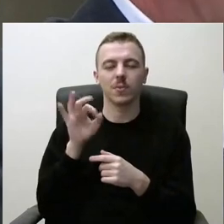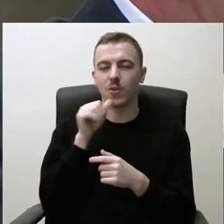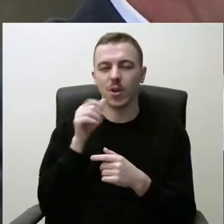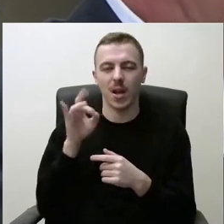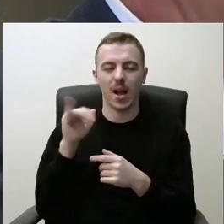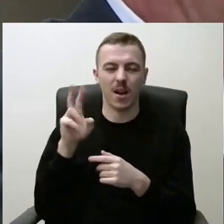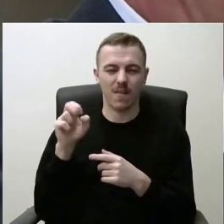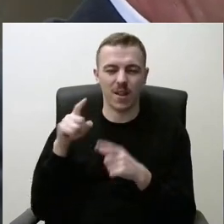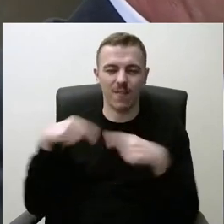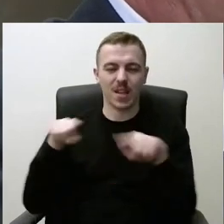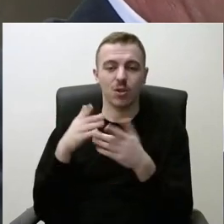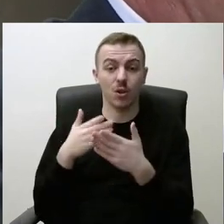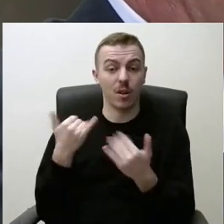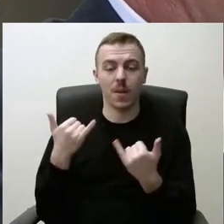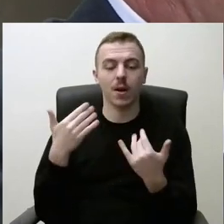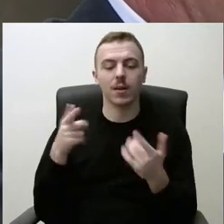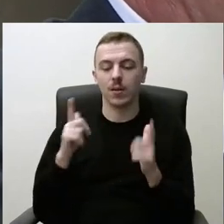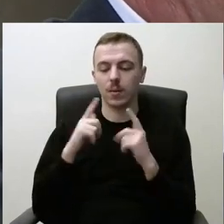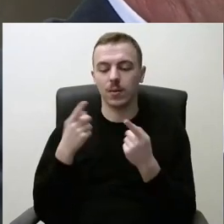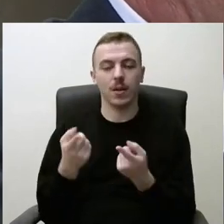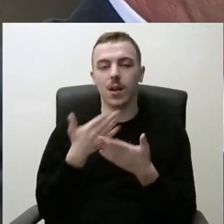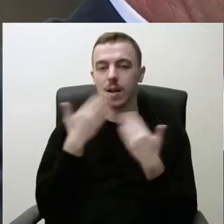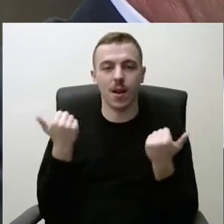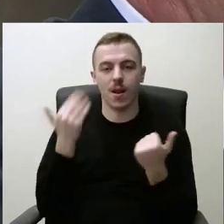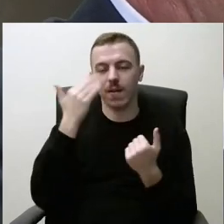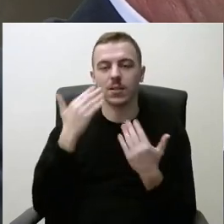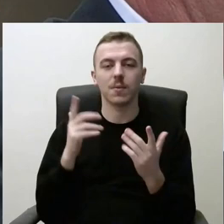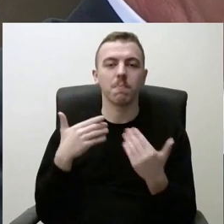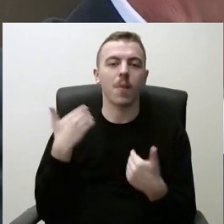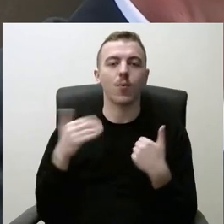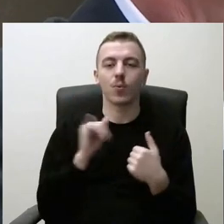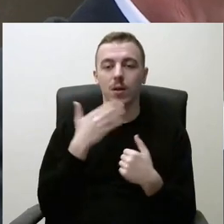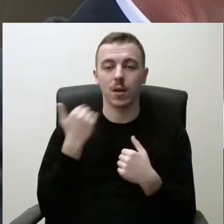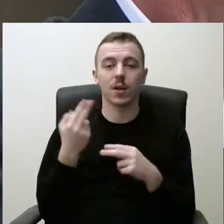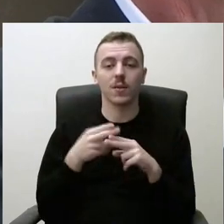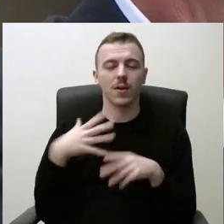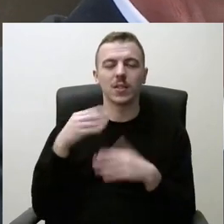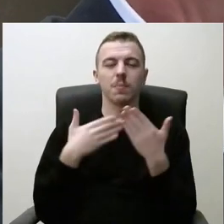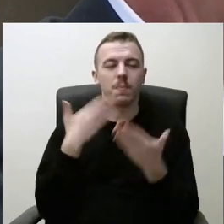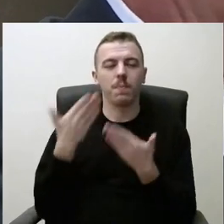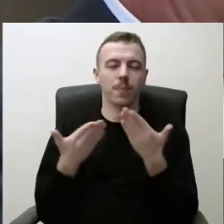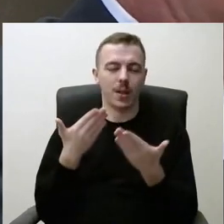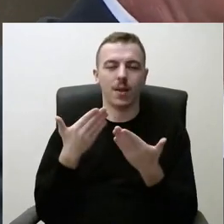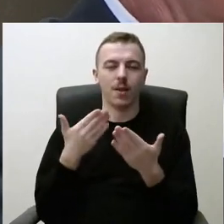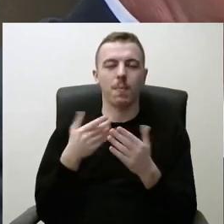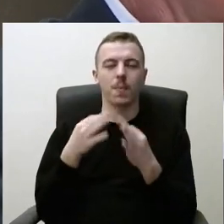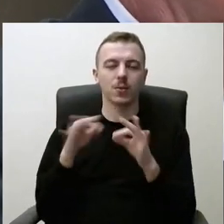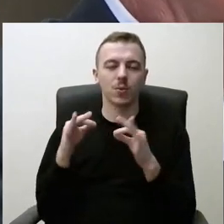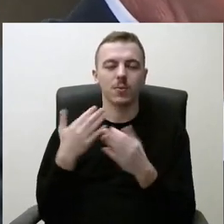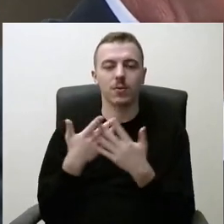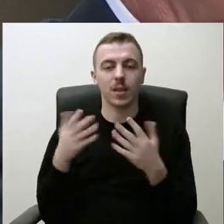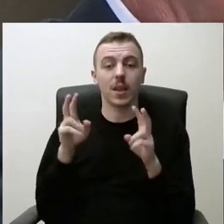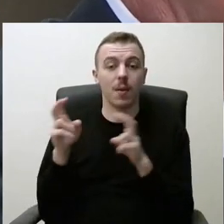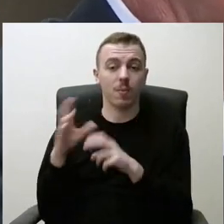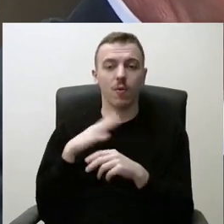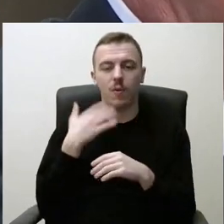ko nėra šiame regione, kur vasarai simaudyti. Ir tikrai žmonės teikia pasiūlymus ir visom kitom temom. Ir jie tada